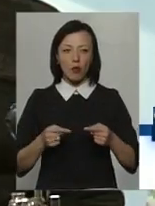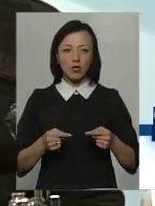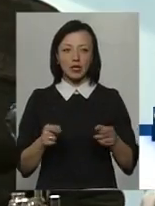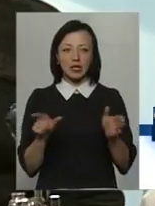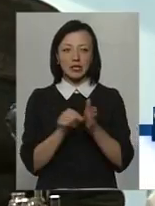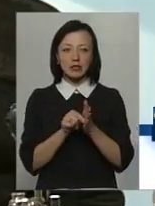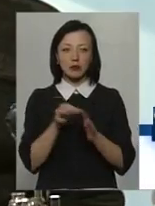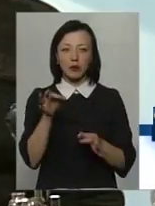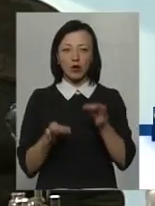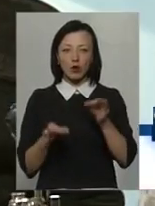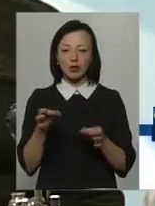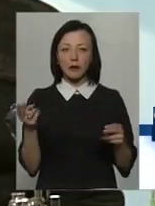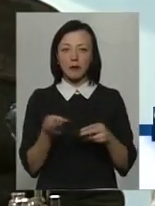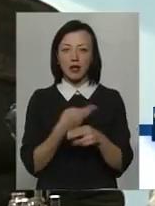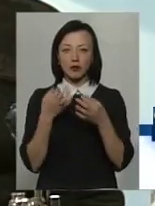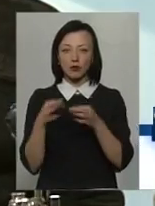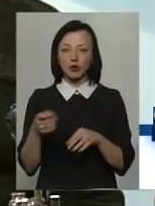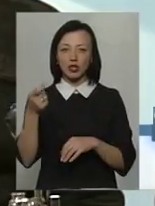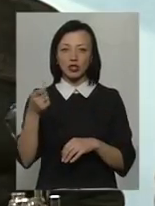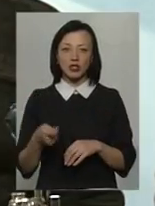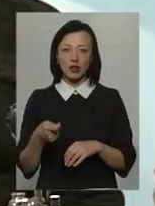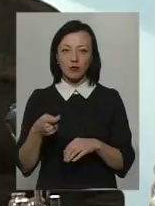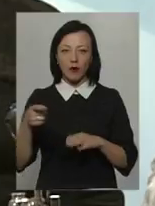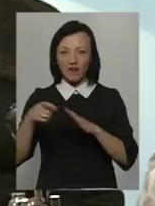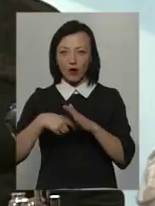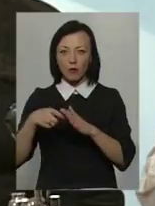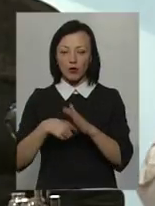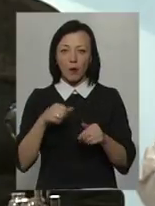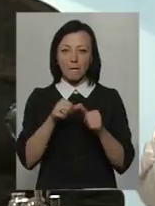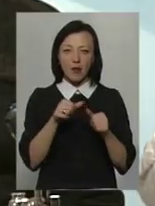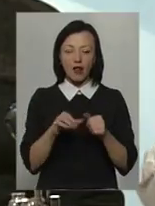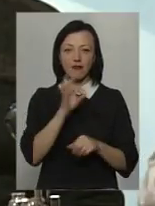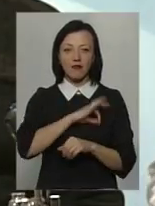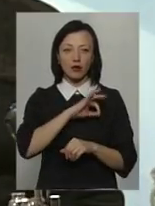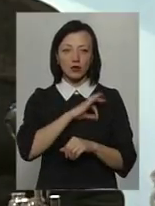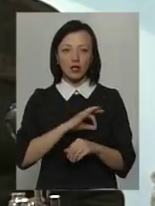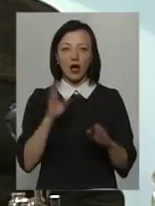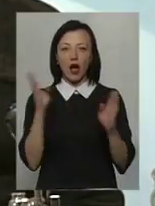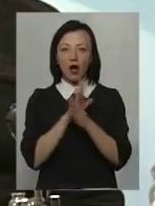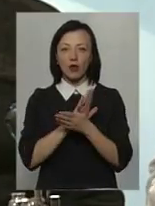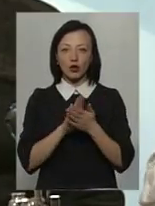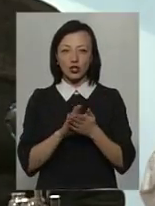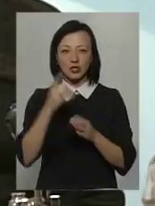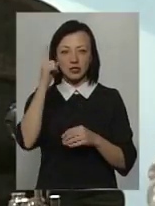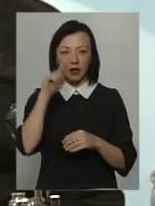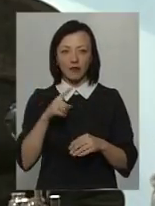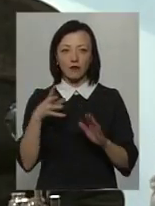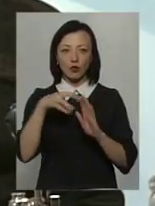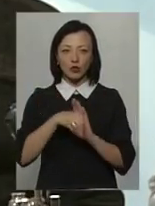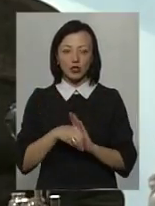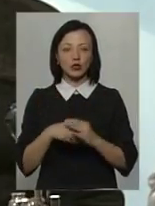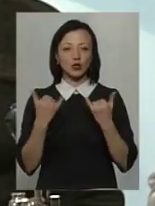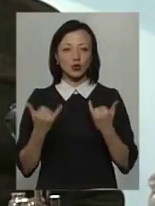доступу до дешевого викопного палива. Це використання екологічних знань, в тому числі і